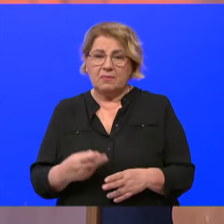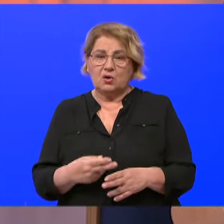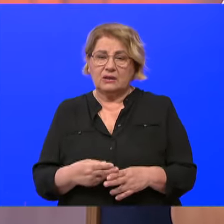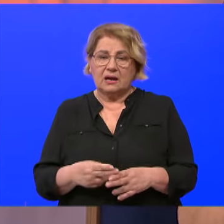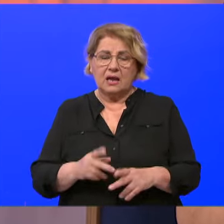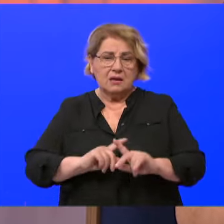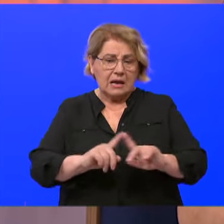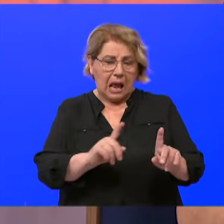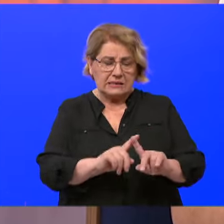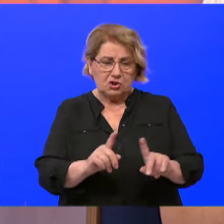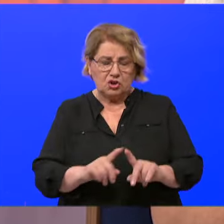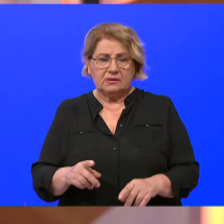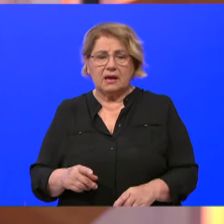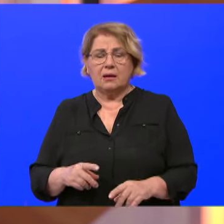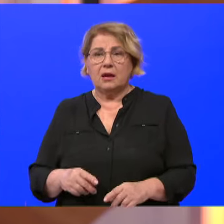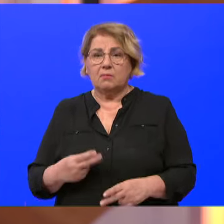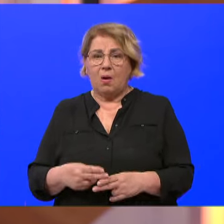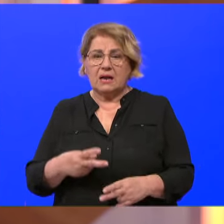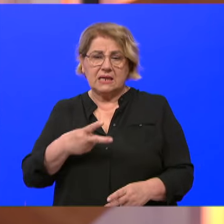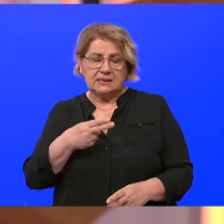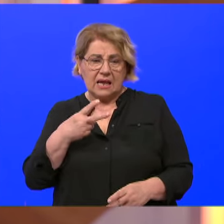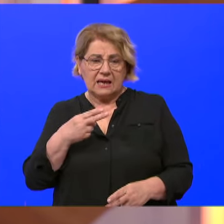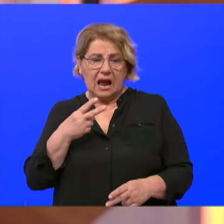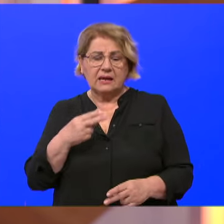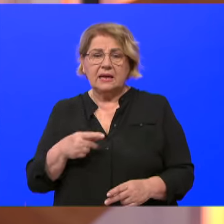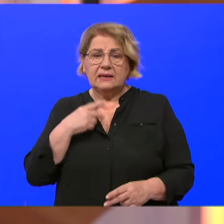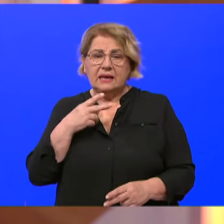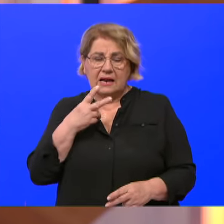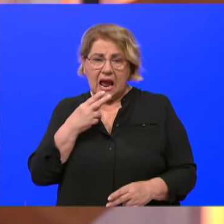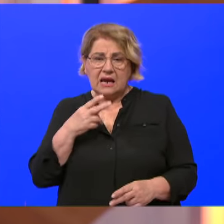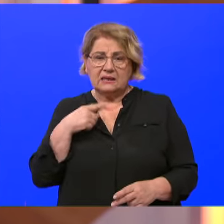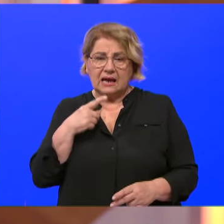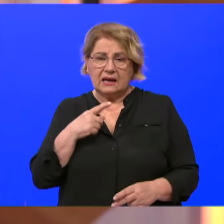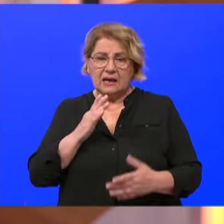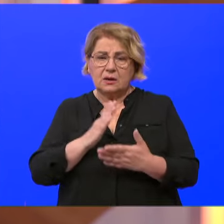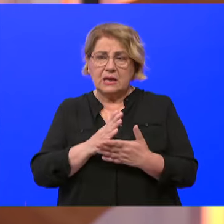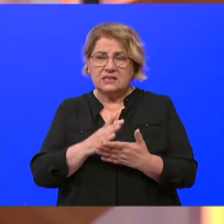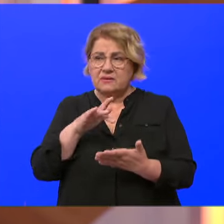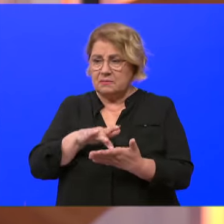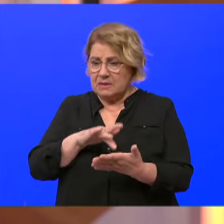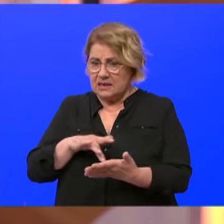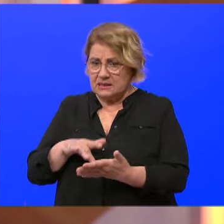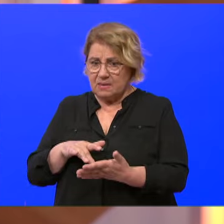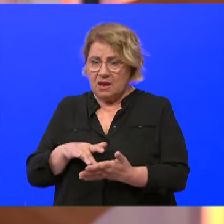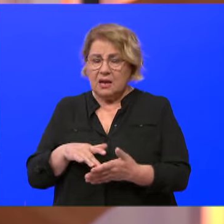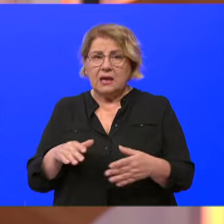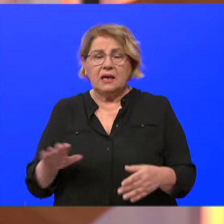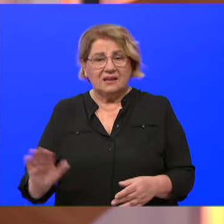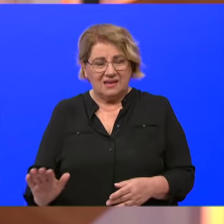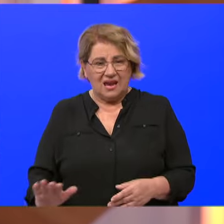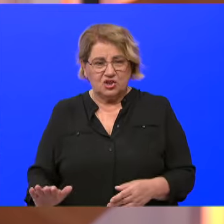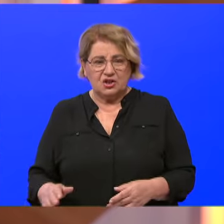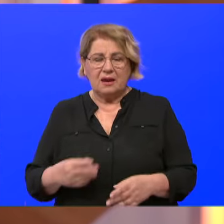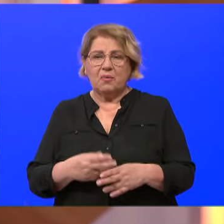od svih vrsta raka. Tako, to je važno za reći. Dakle, za raka u svim sjelima i pediatrija. I